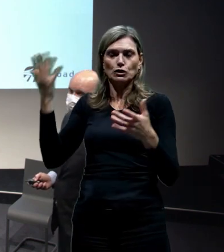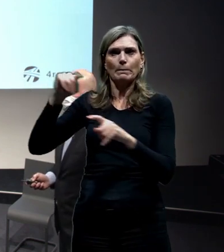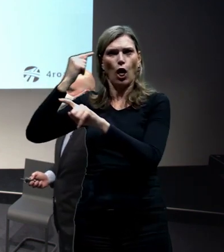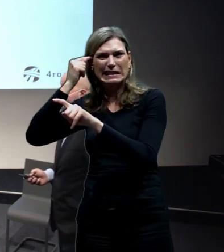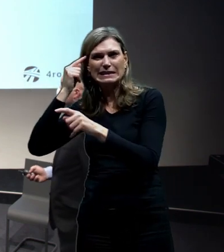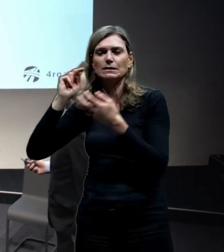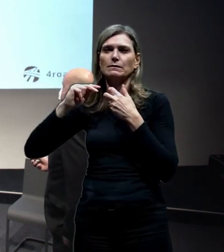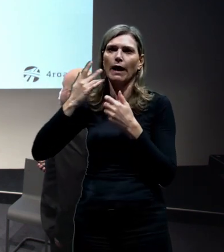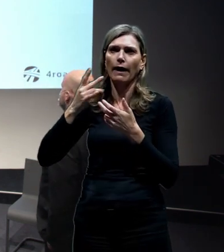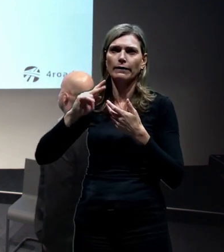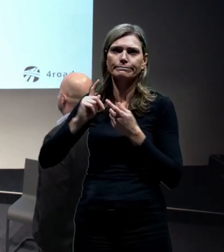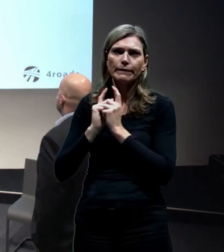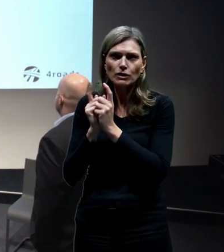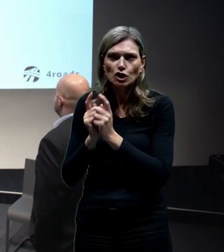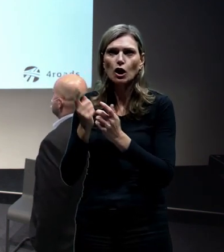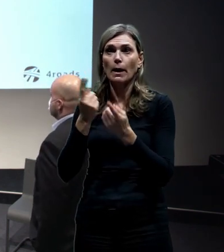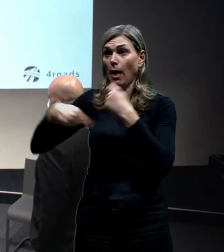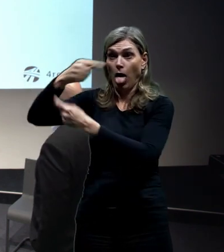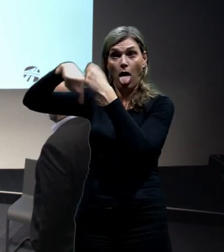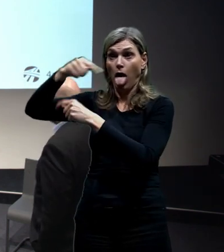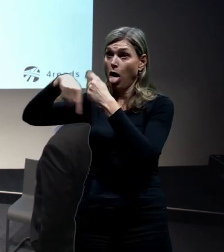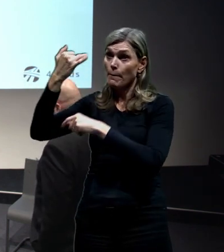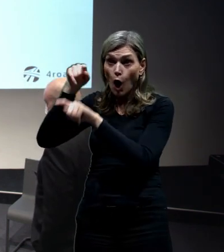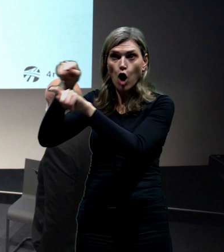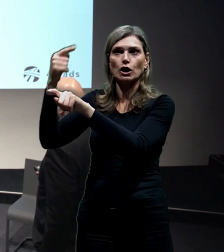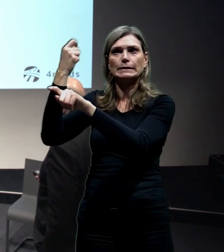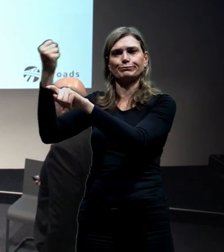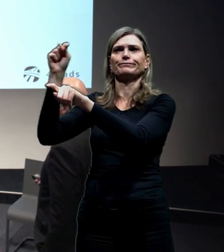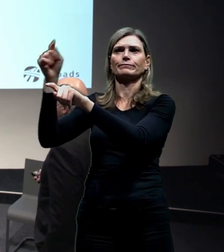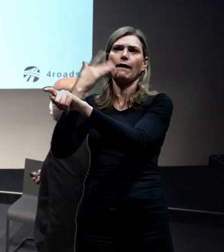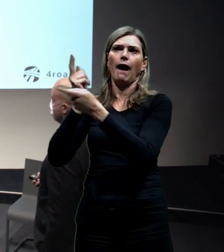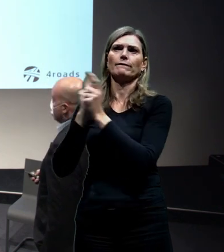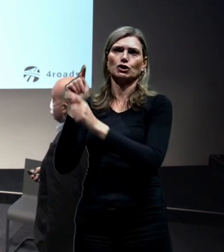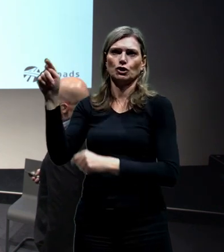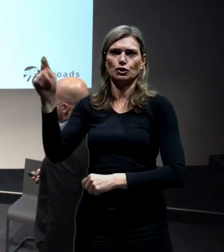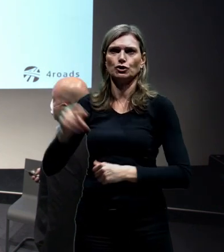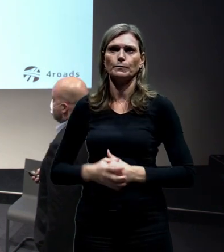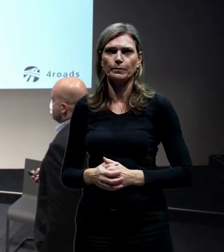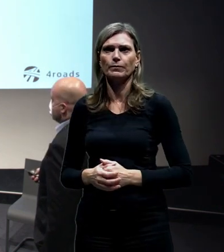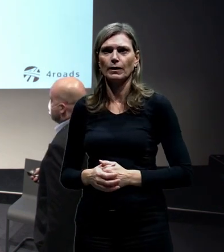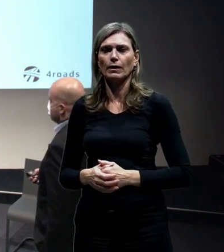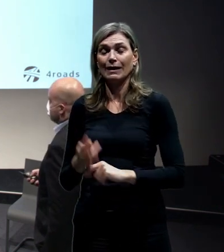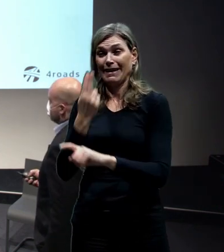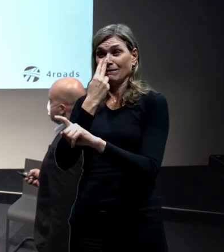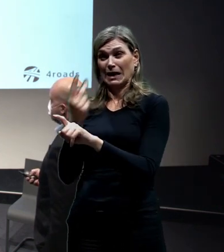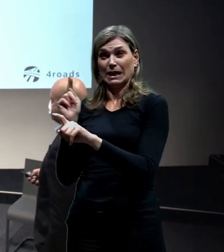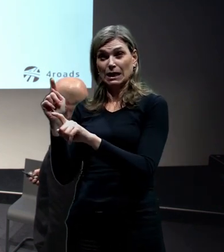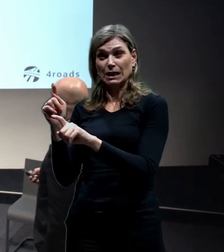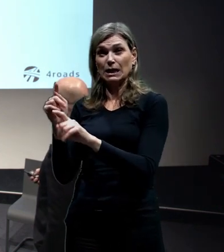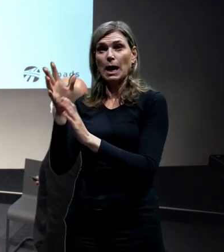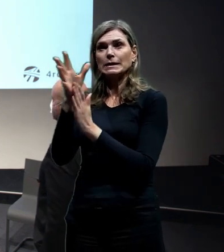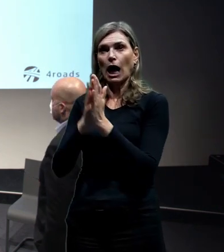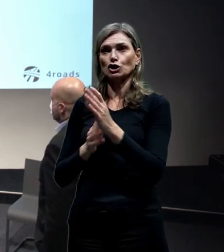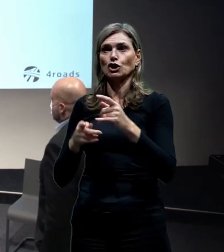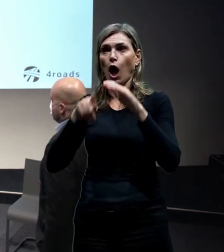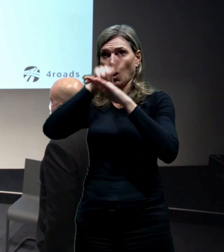všechny ty řešení se točily právě kolem této křižovatky. Vidíte tady, jak přichází tunel v